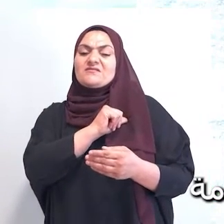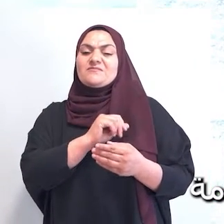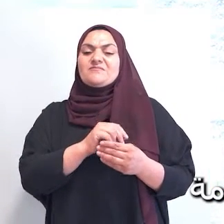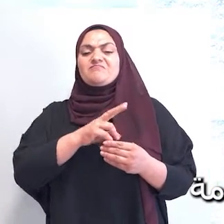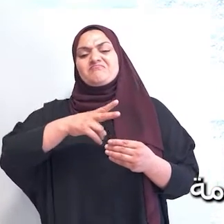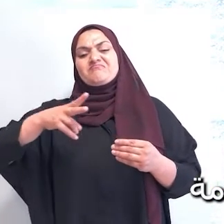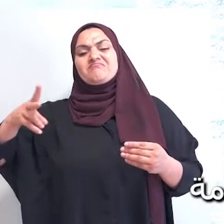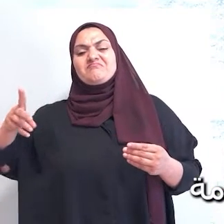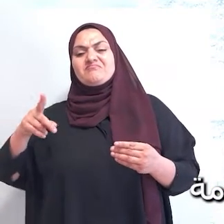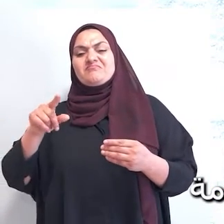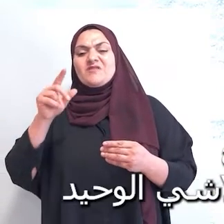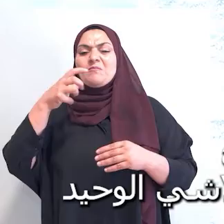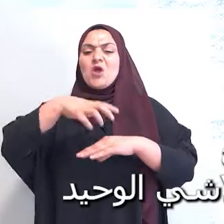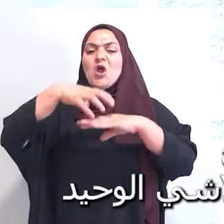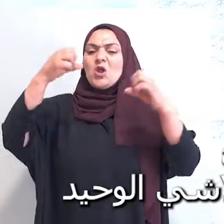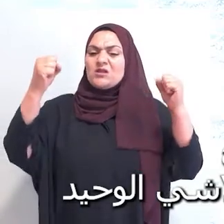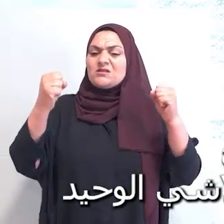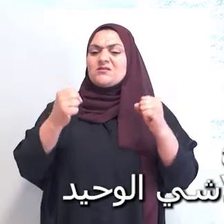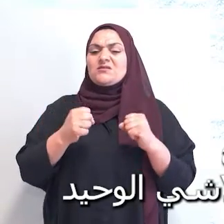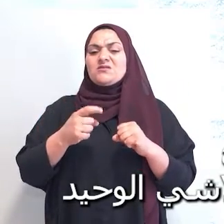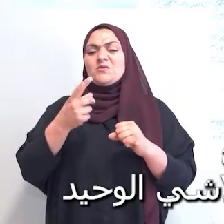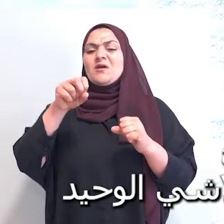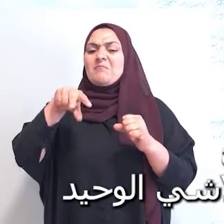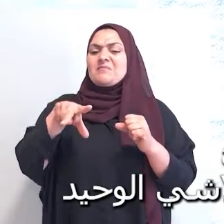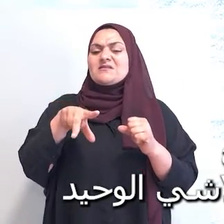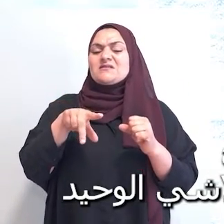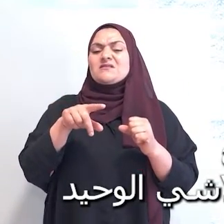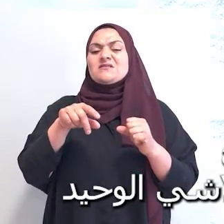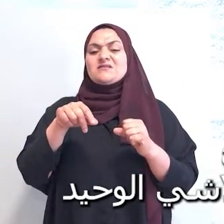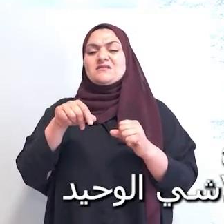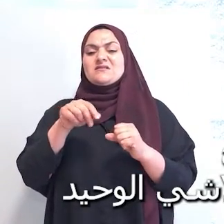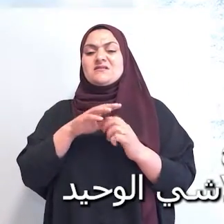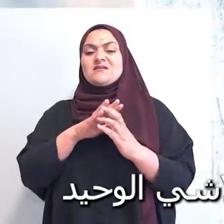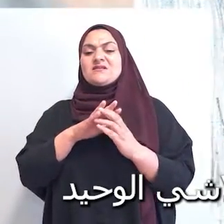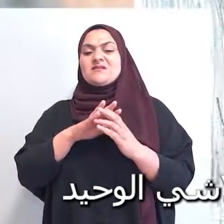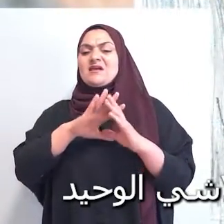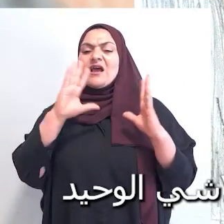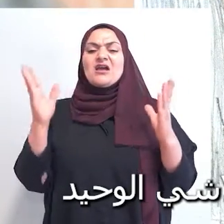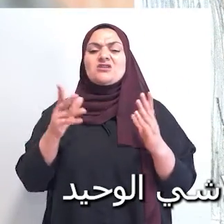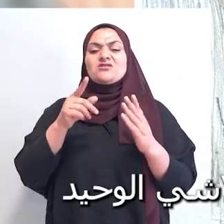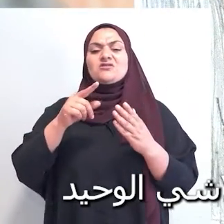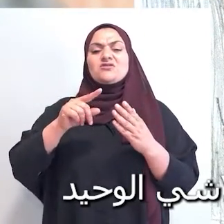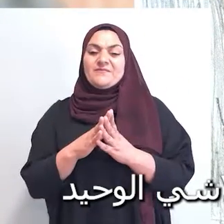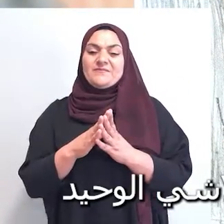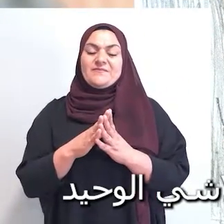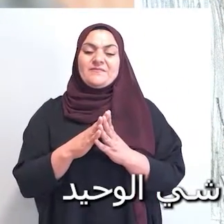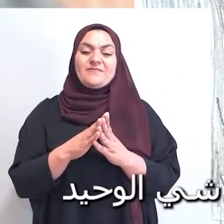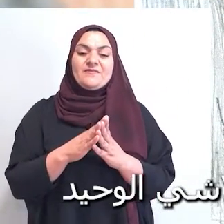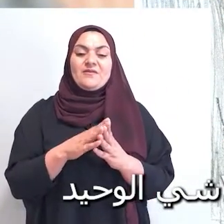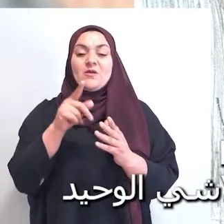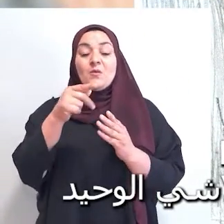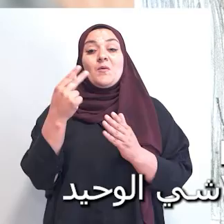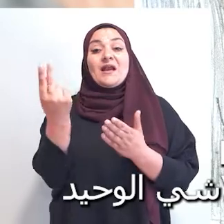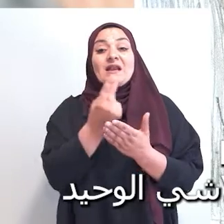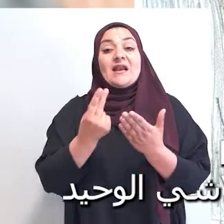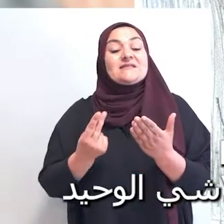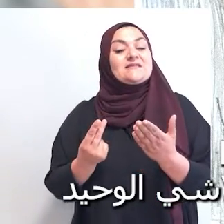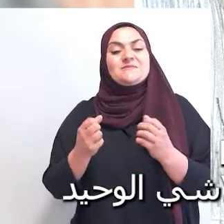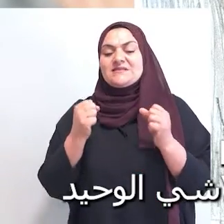زي الأقصى والقيامة وهيك شكلت في الرسمات يعني الرسم هو